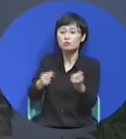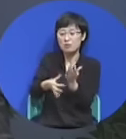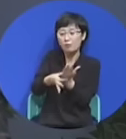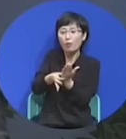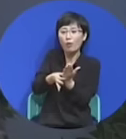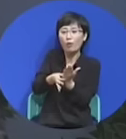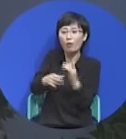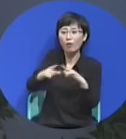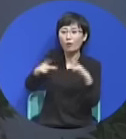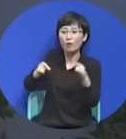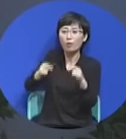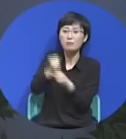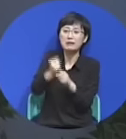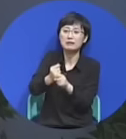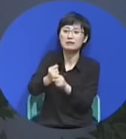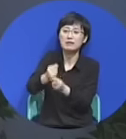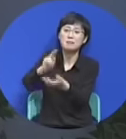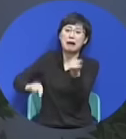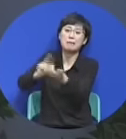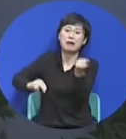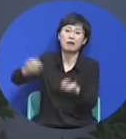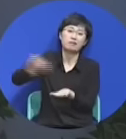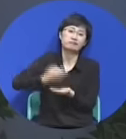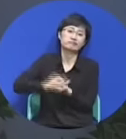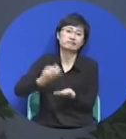교회가 복음이 없으면 그 정도까지 돼야 됩니다.